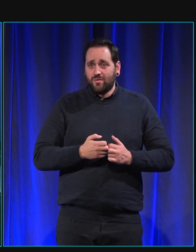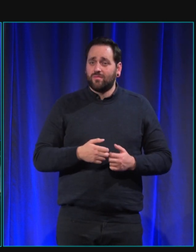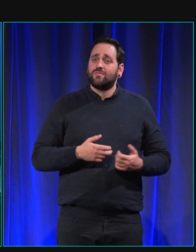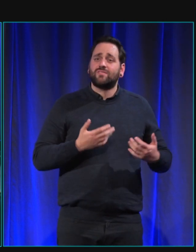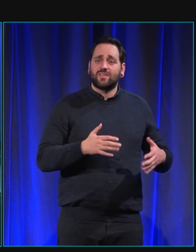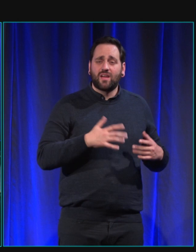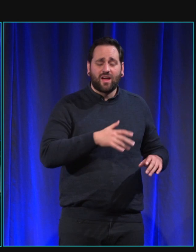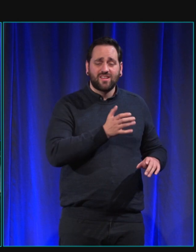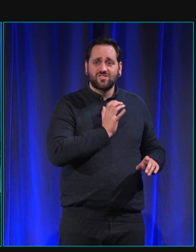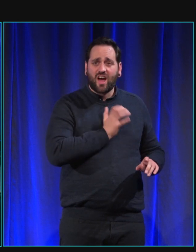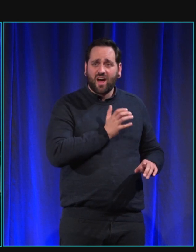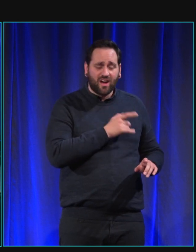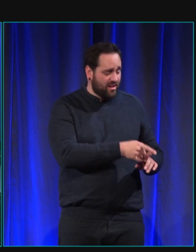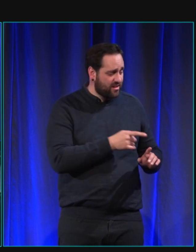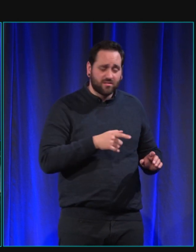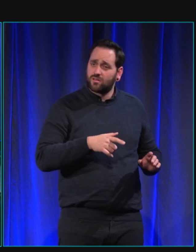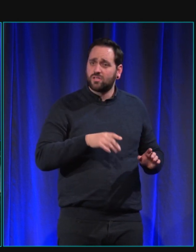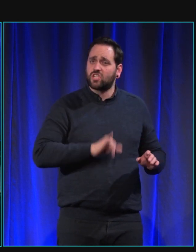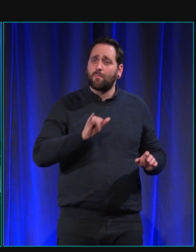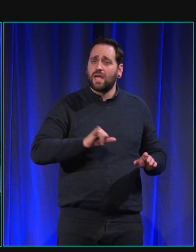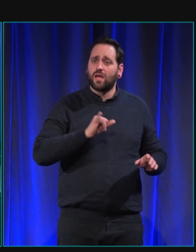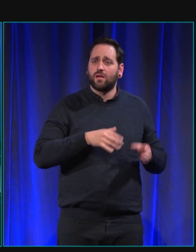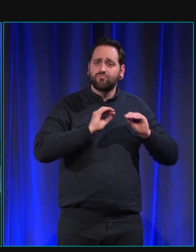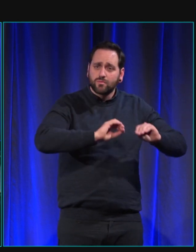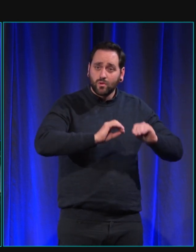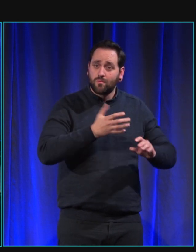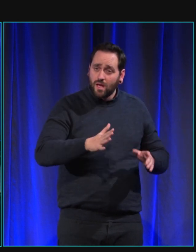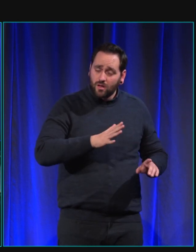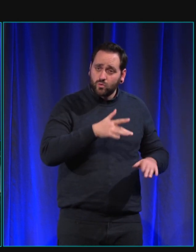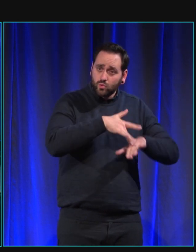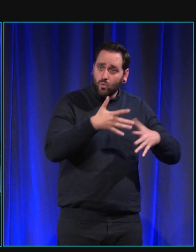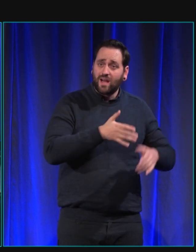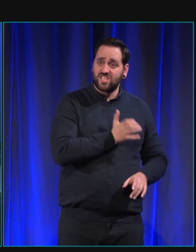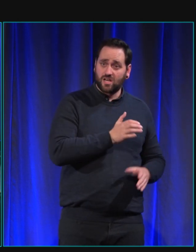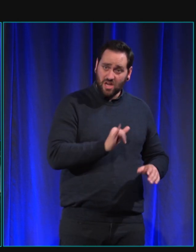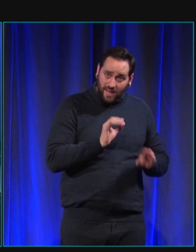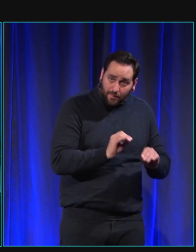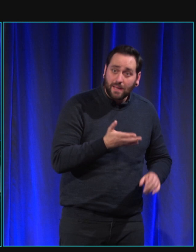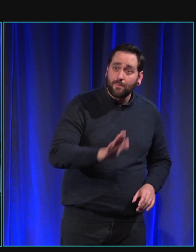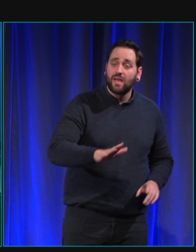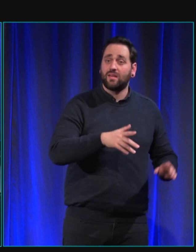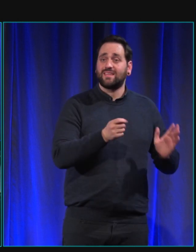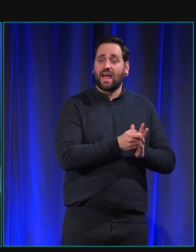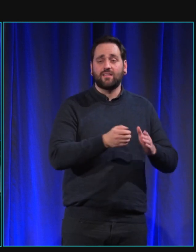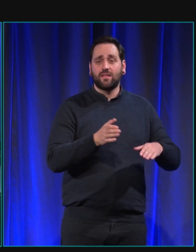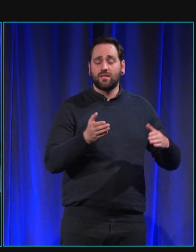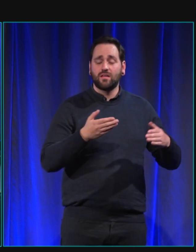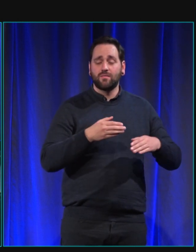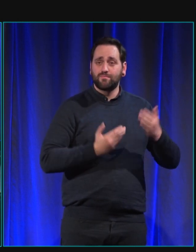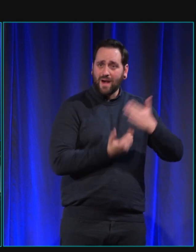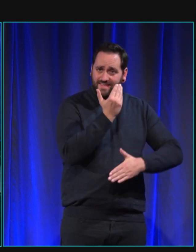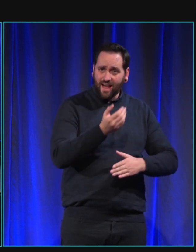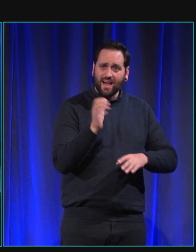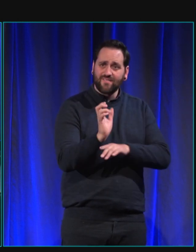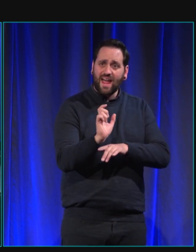sa bénéficiaire sans jamais l'avoir appris pourquoi ? parce qu'il a bien compris que le réveil sonnait qu'elle ne se réveillait pas que si le réveil si elle ne se